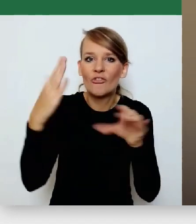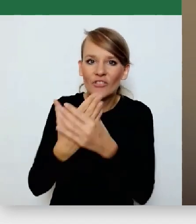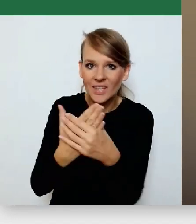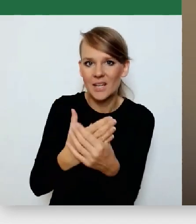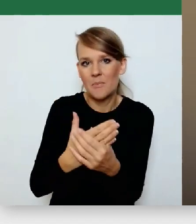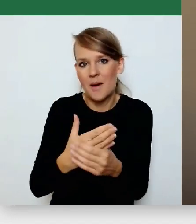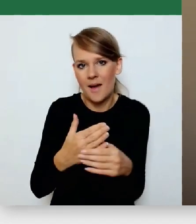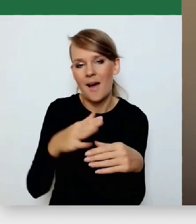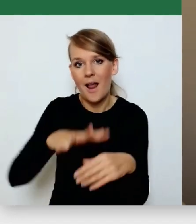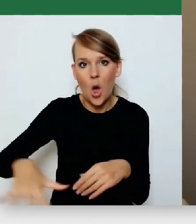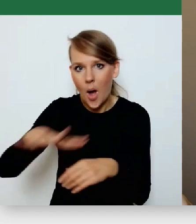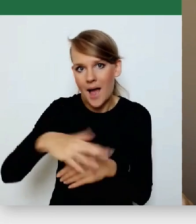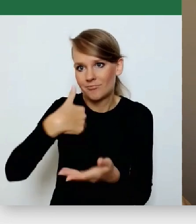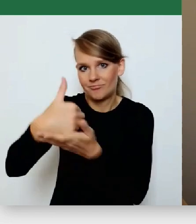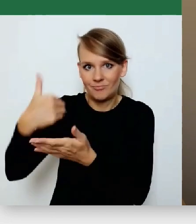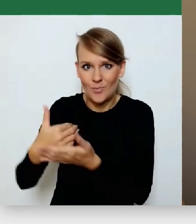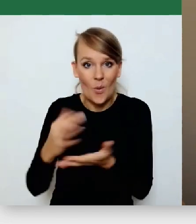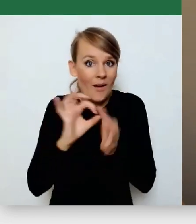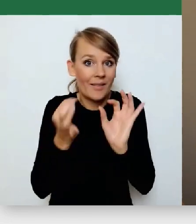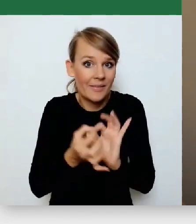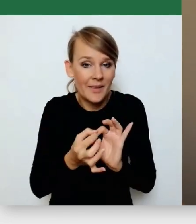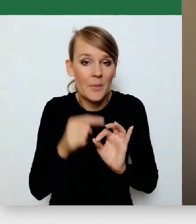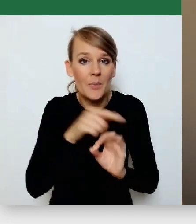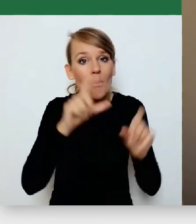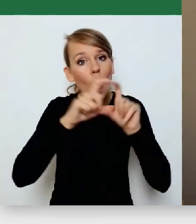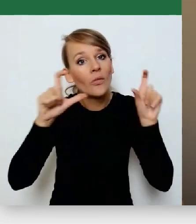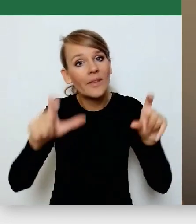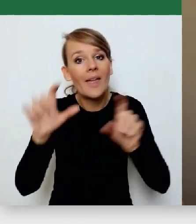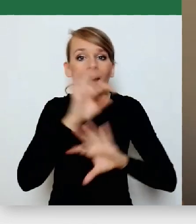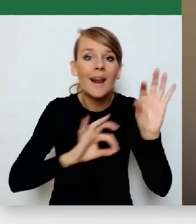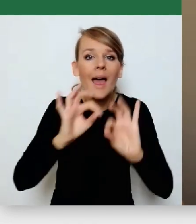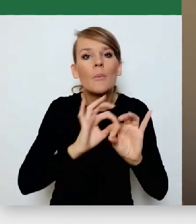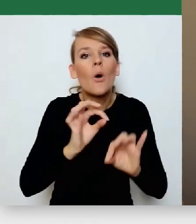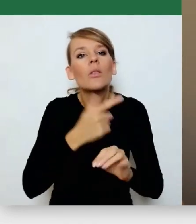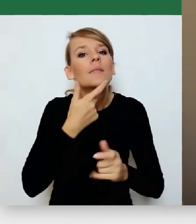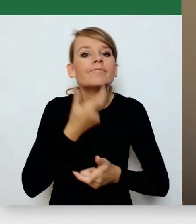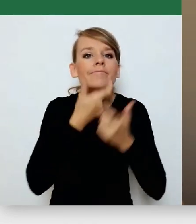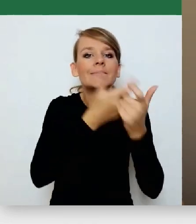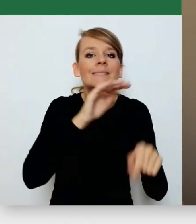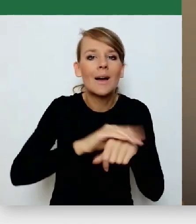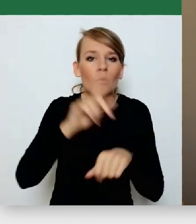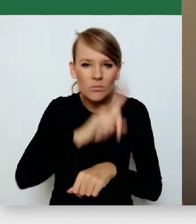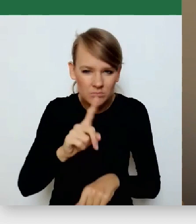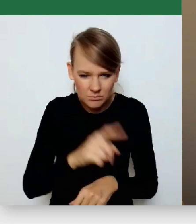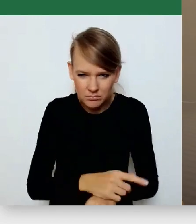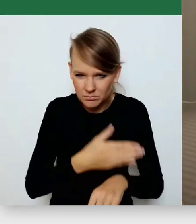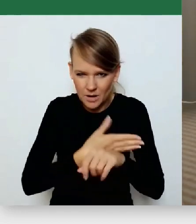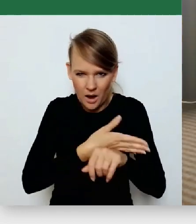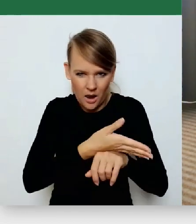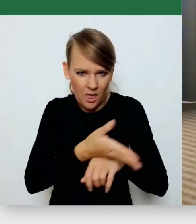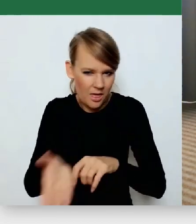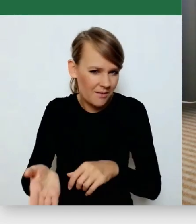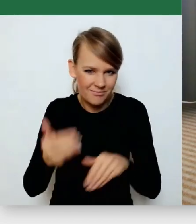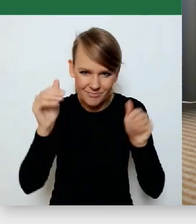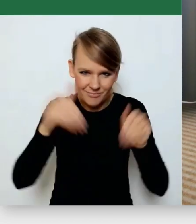remontować te budynki z zamówieniami publicznymi, to pewnie byśmy teraz skończyli, a firmy prywatne po prostu nam to bardzo szybko zrobiły.